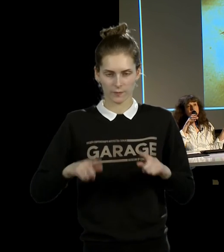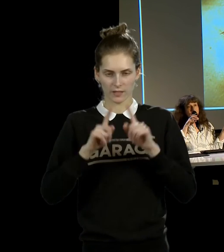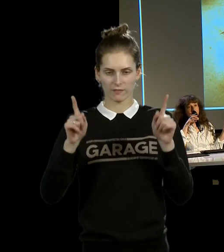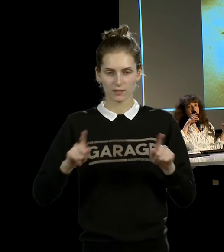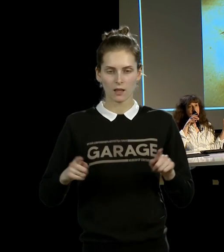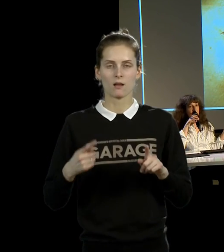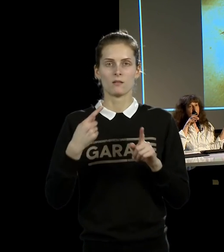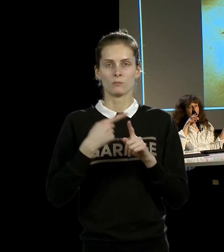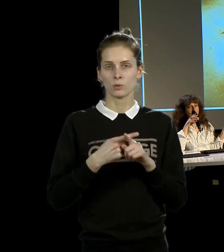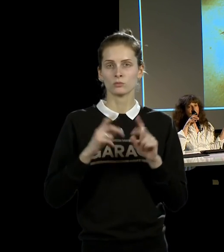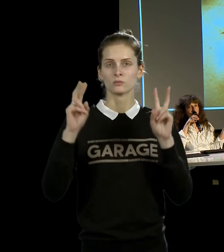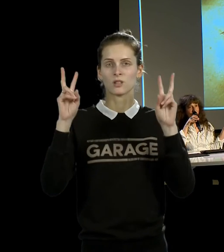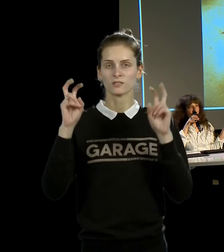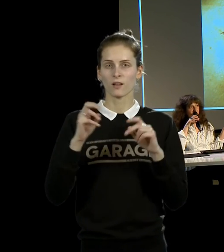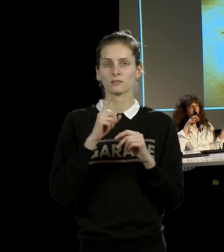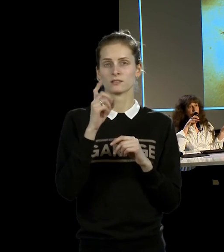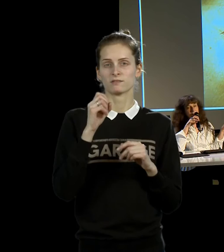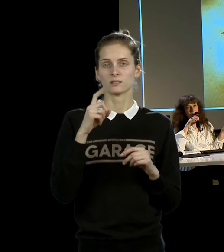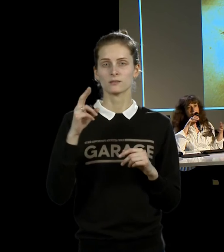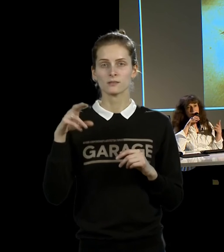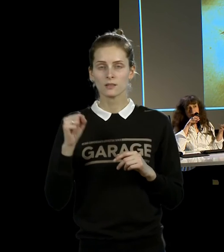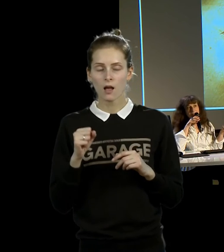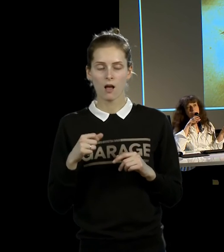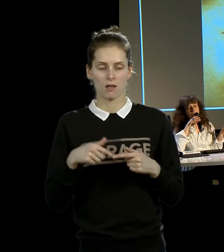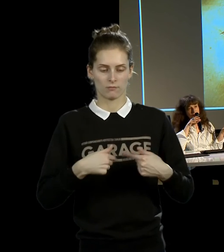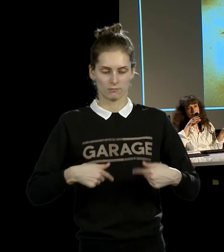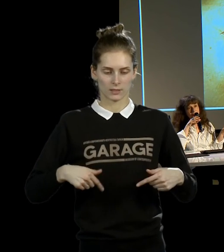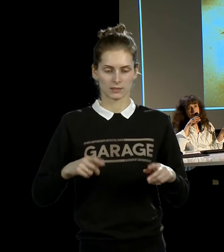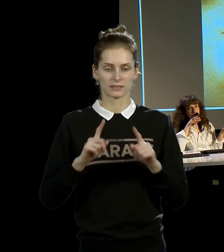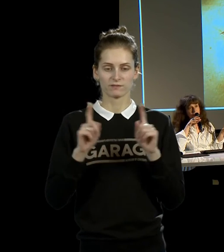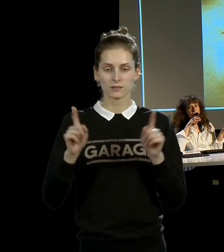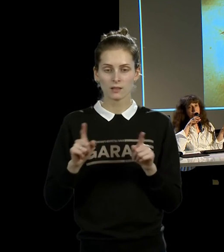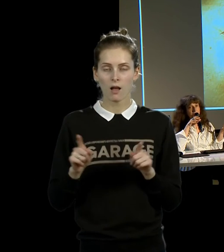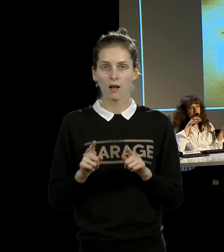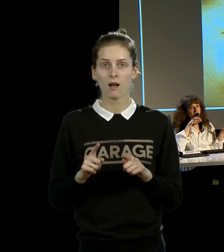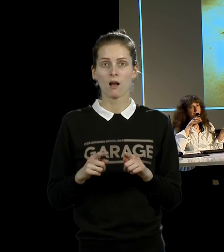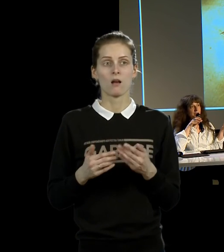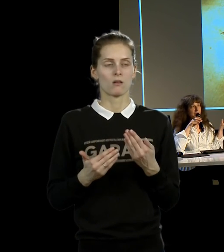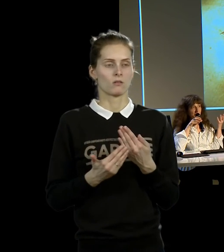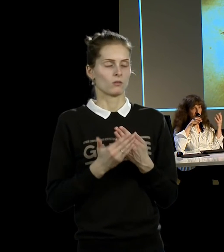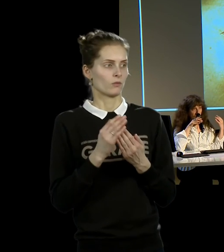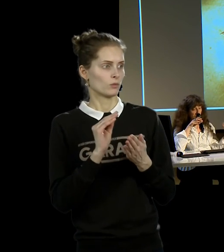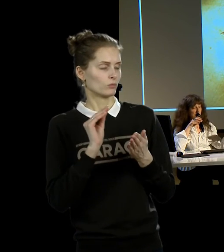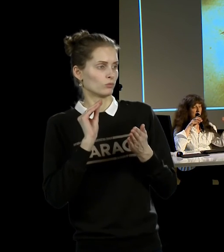«Звезда» — это и вот эта пятиконечная звезда, и, собственно говоря, новый статус Марины Абрамовича, которая действительно